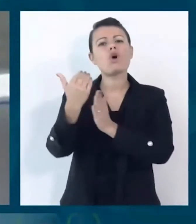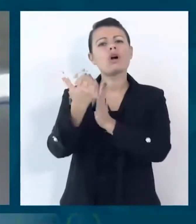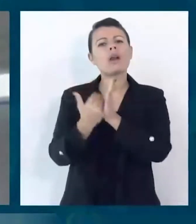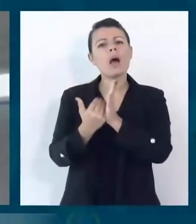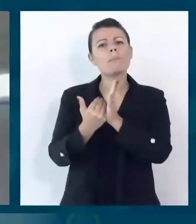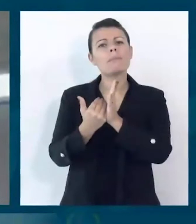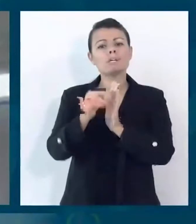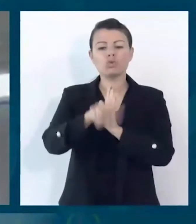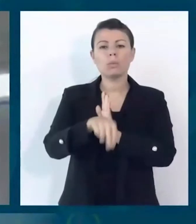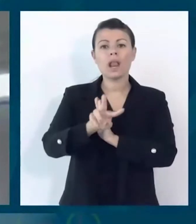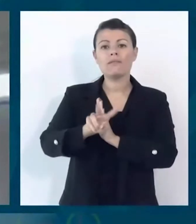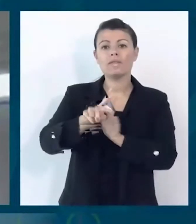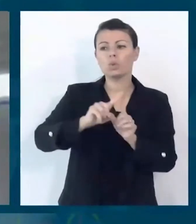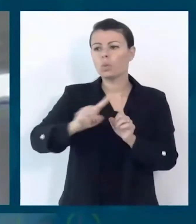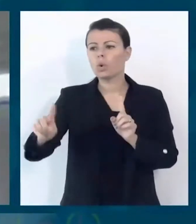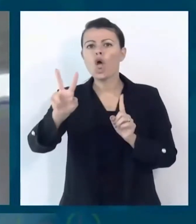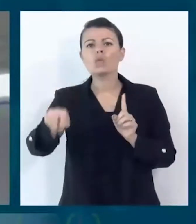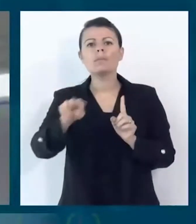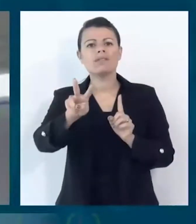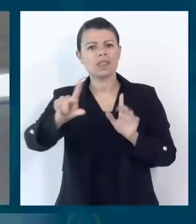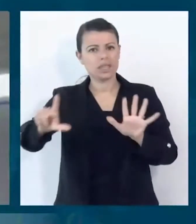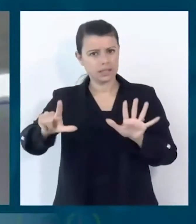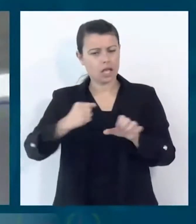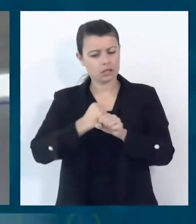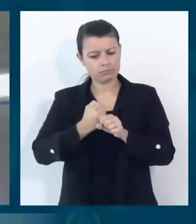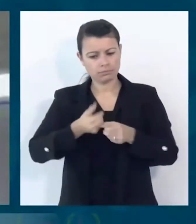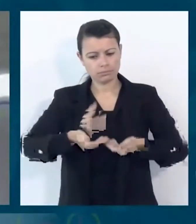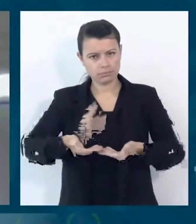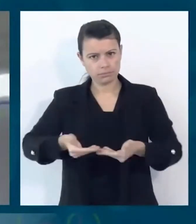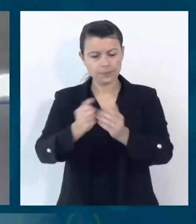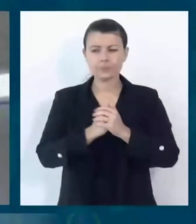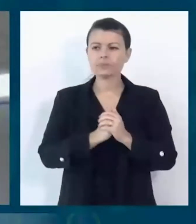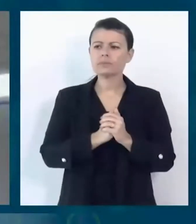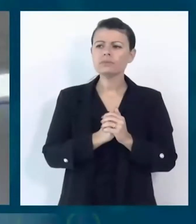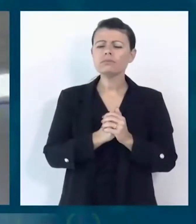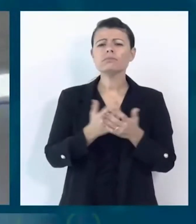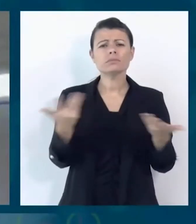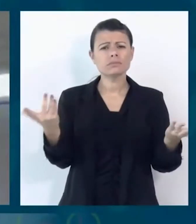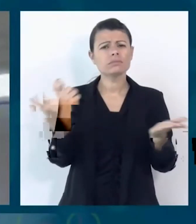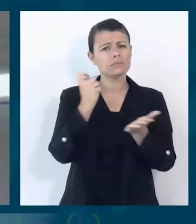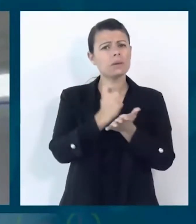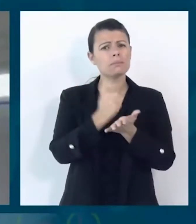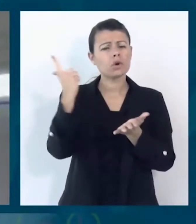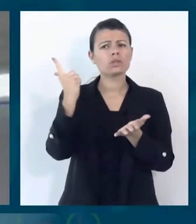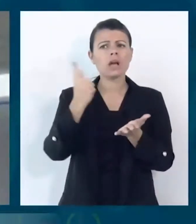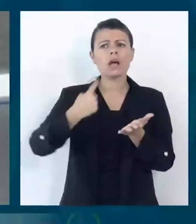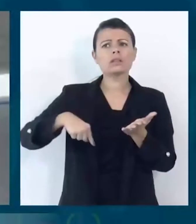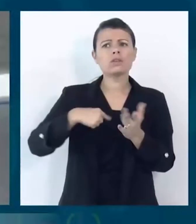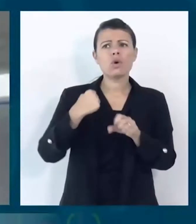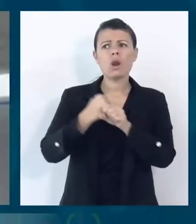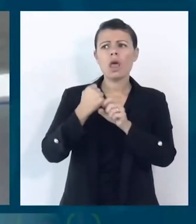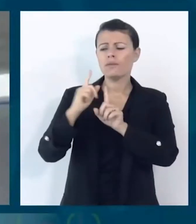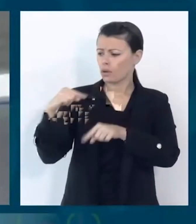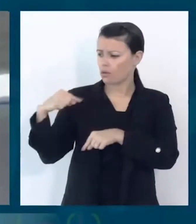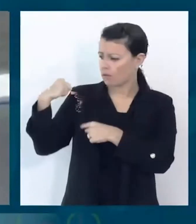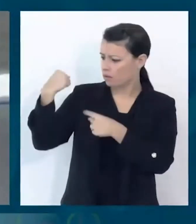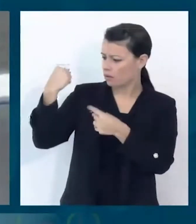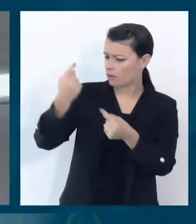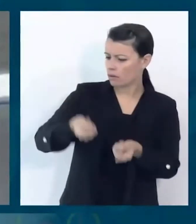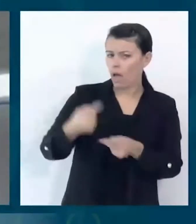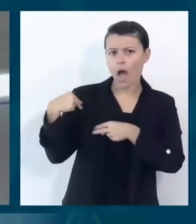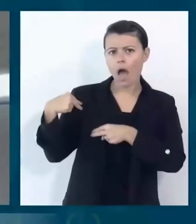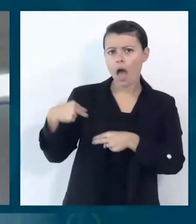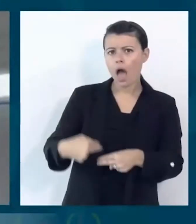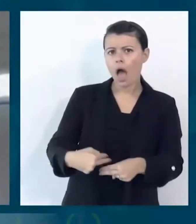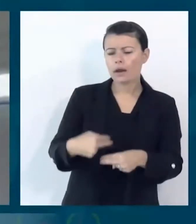21-27. È importante quindi guardare a quanto è stato fatto nel corso di questi anni